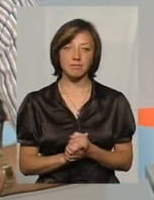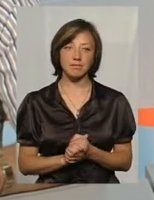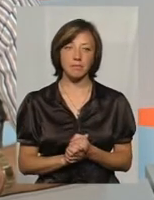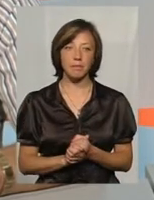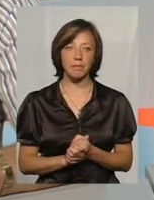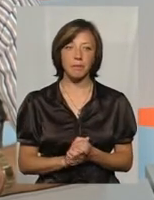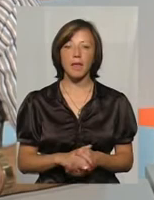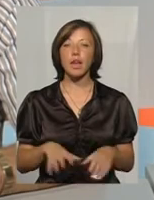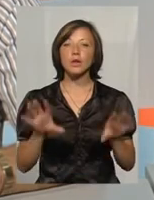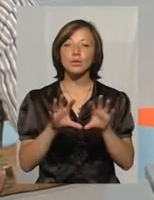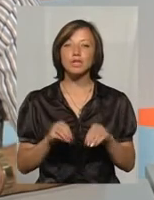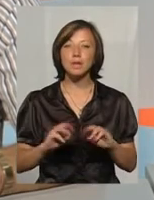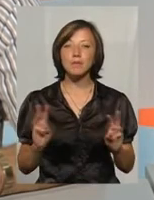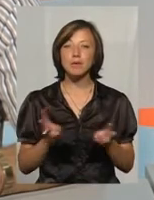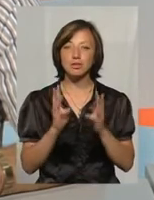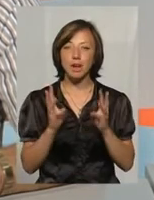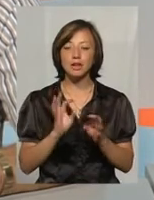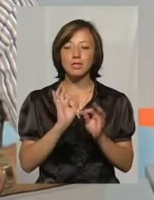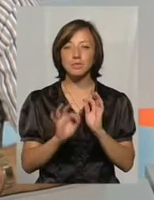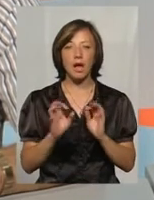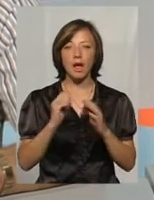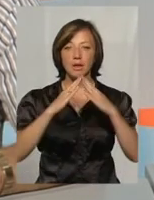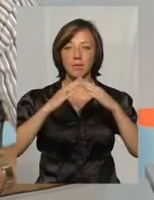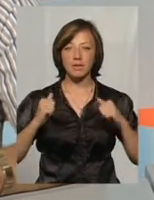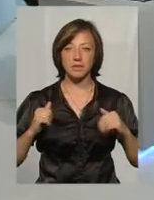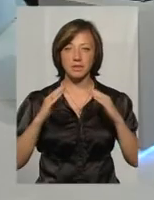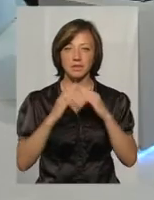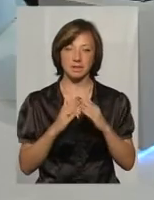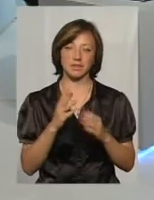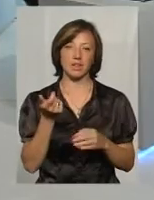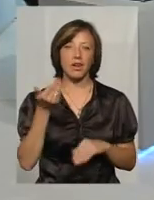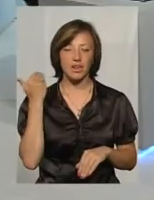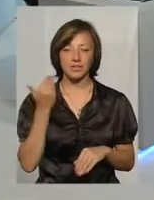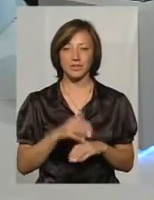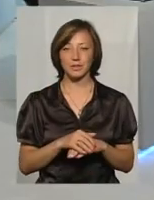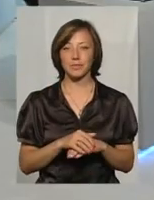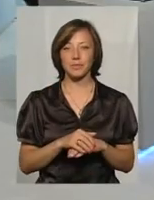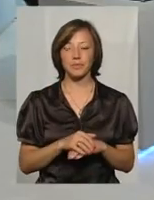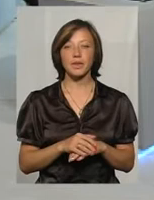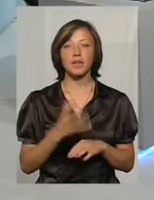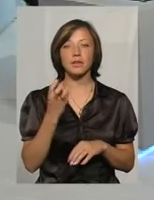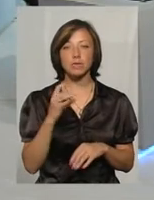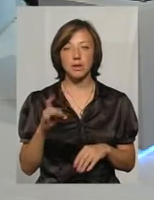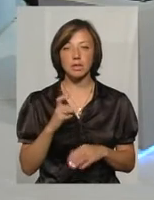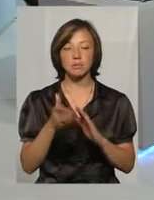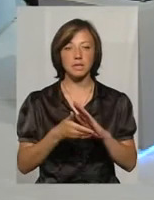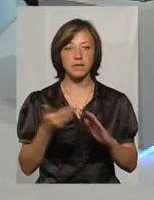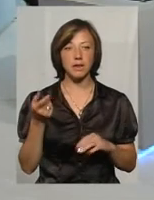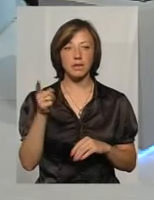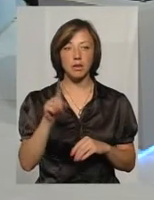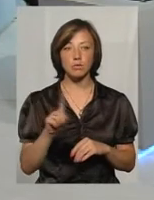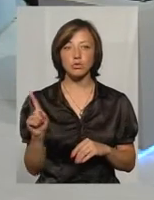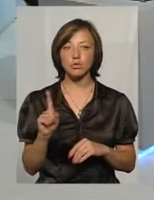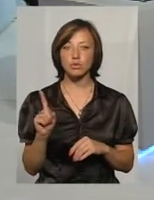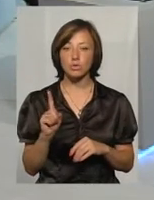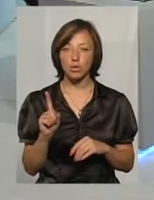спички, а не коли провалилась крыша. Всегда я говорю своїм молодым колегам. І тому ще раз призываюся к тому, що